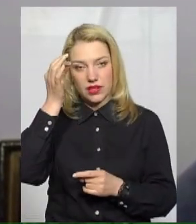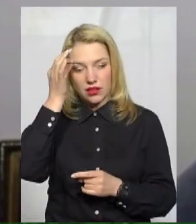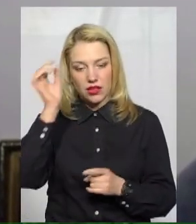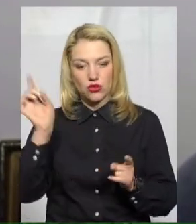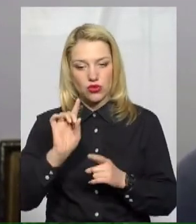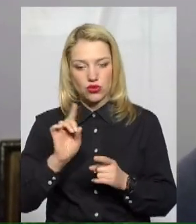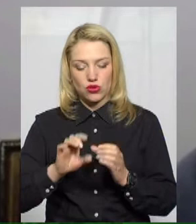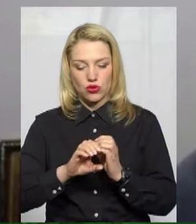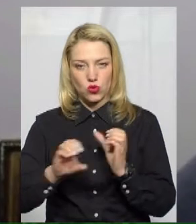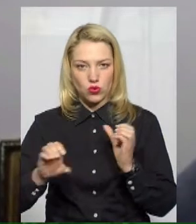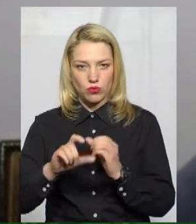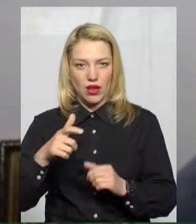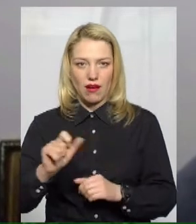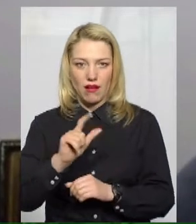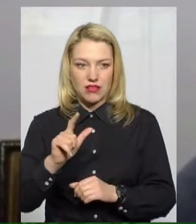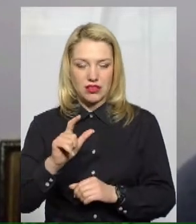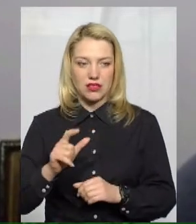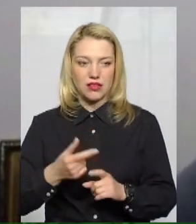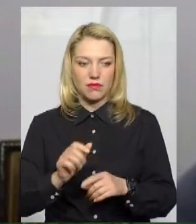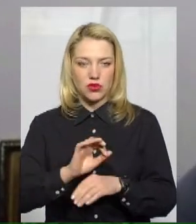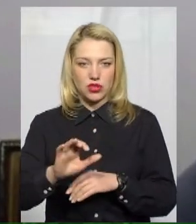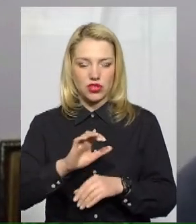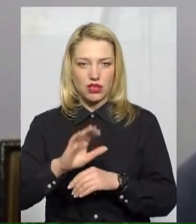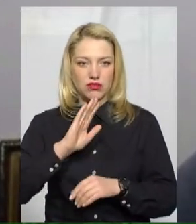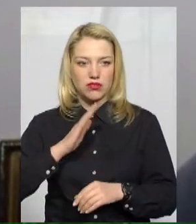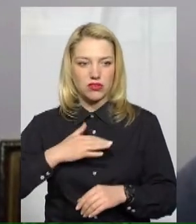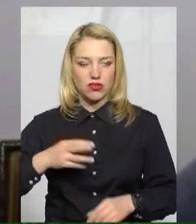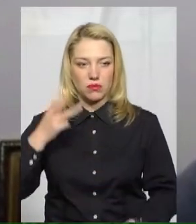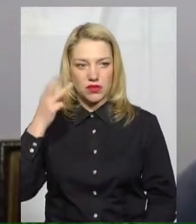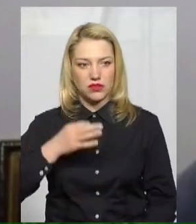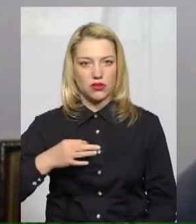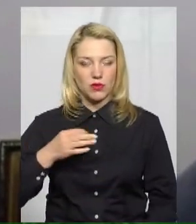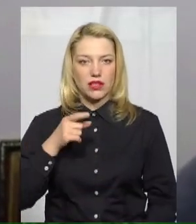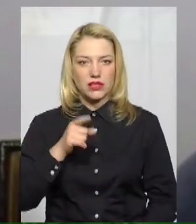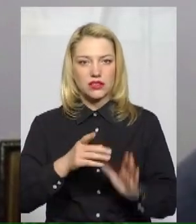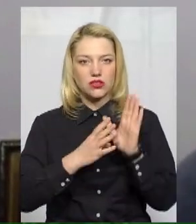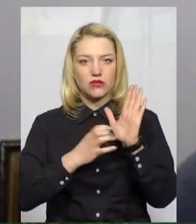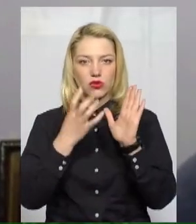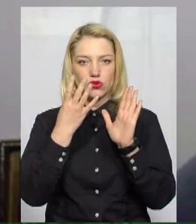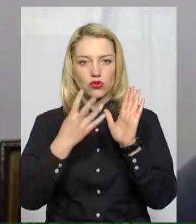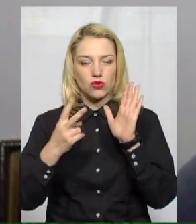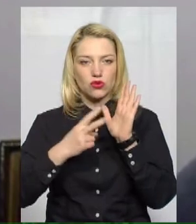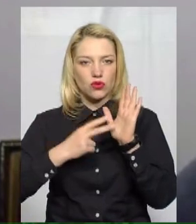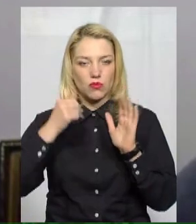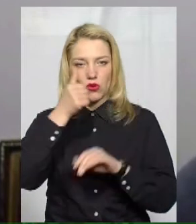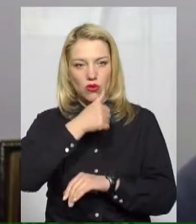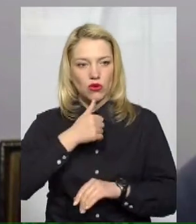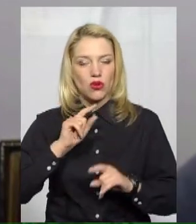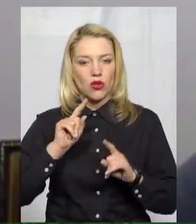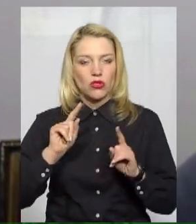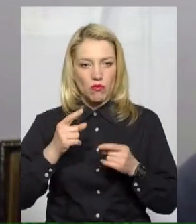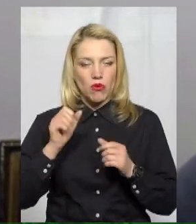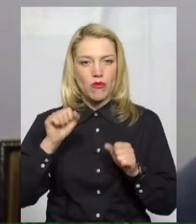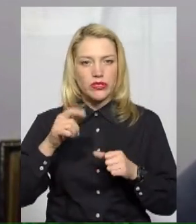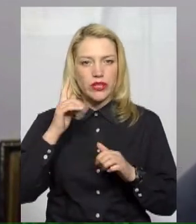області, газопостачання в Хмельницькій області в нас функціонує з 1947 року, тому можете уявити, яка